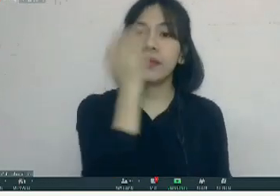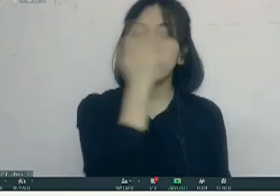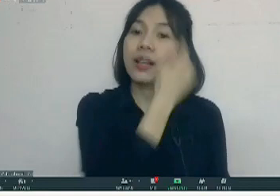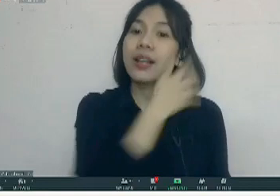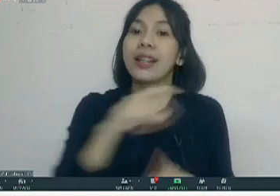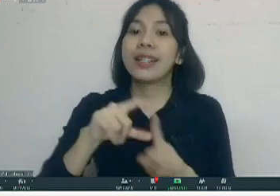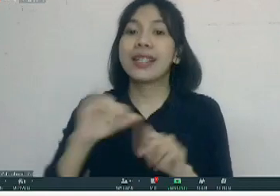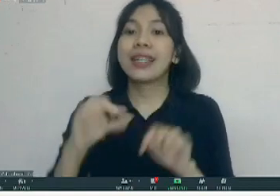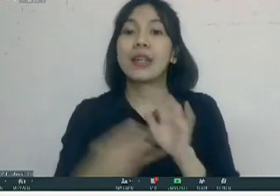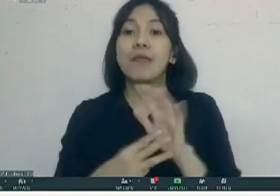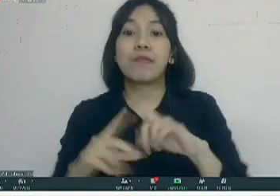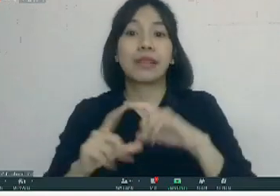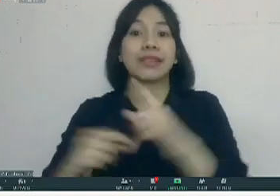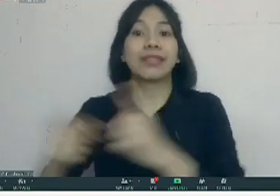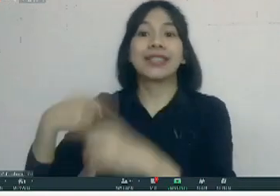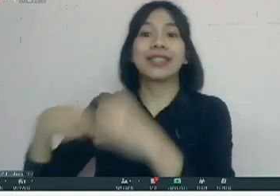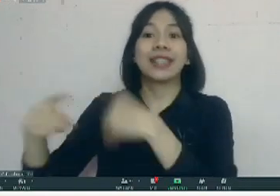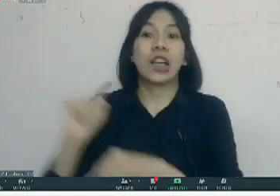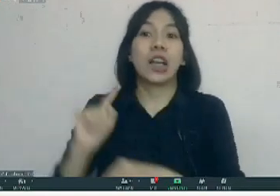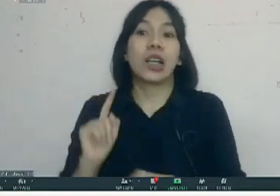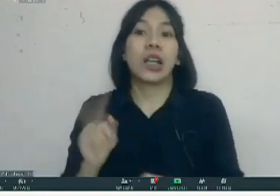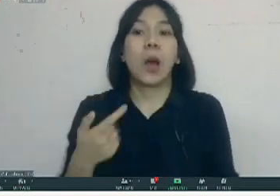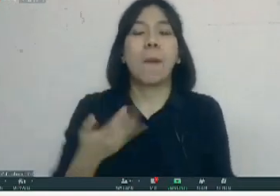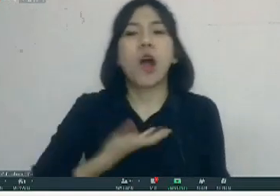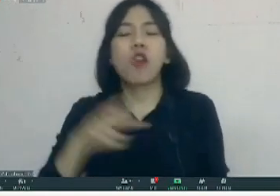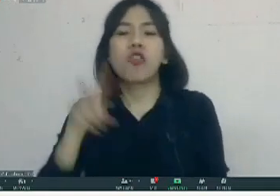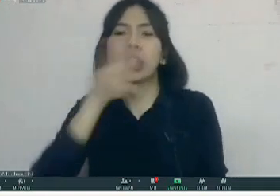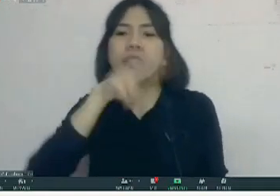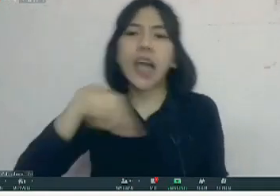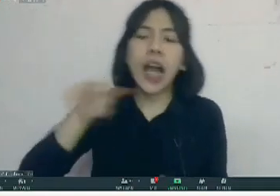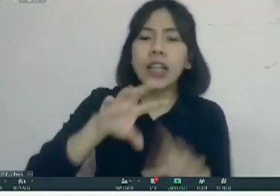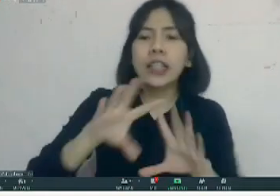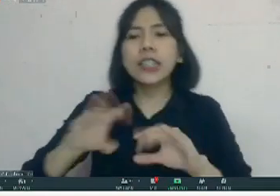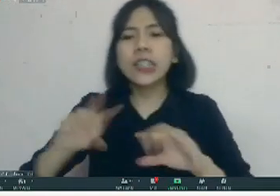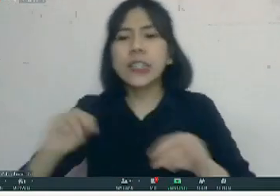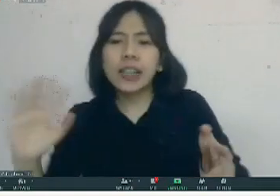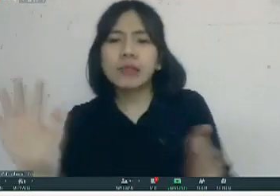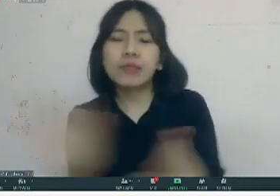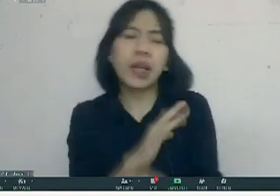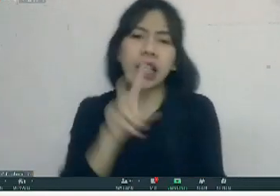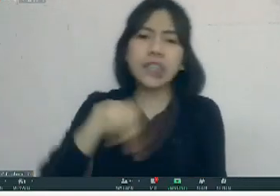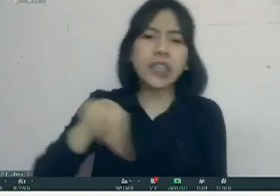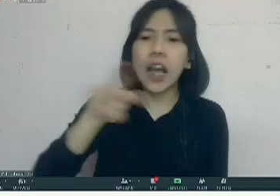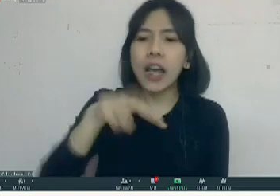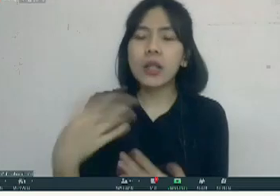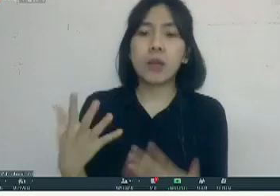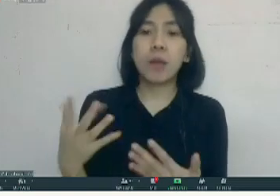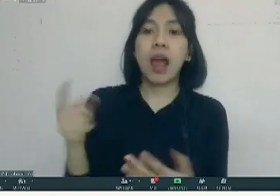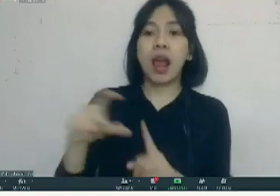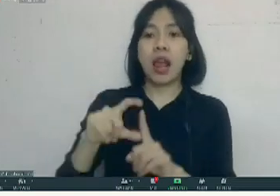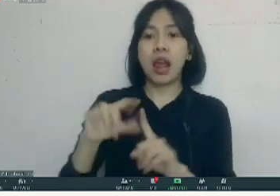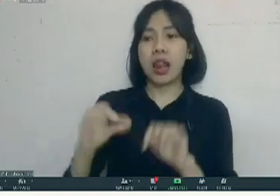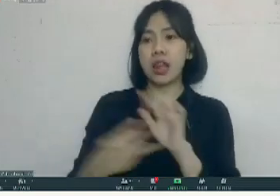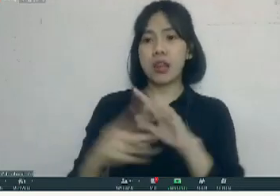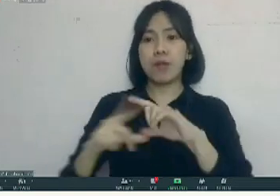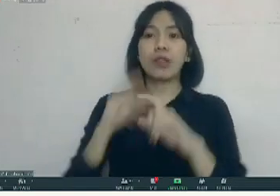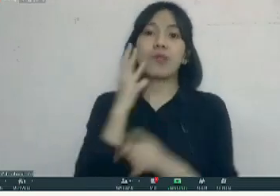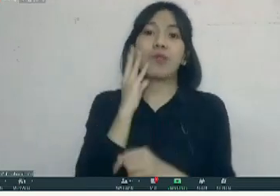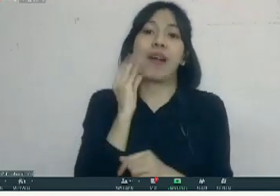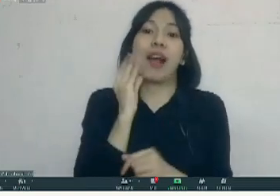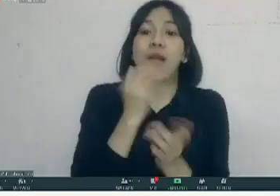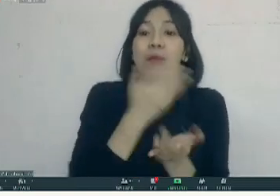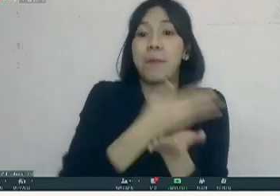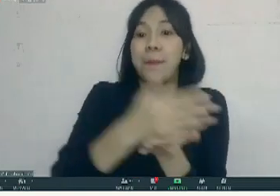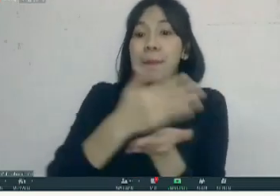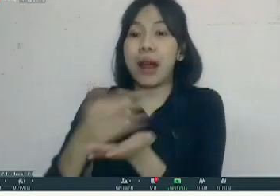bagi teman-teman disabilitas yang sedang mencari peluang pekerjaan dan juga mungkin sharing pengalaman bagaimana Mas Dimas juga